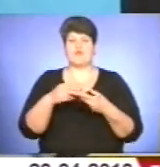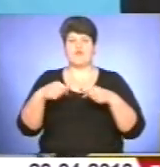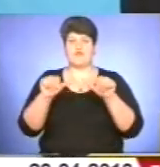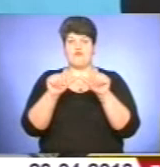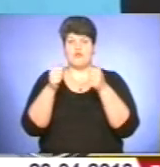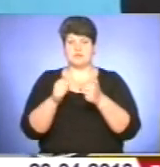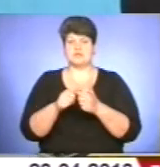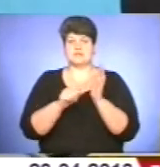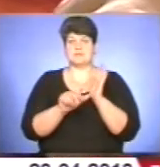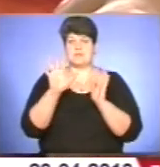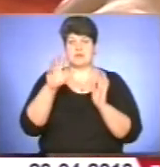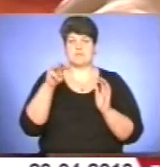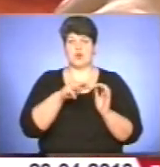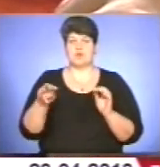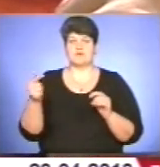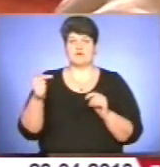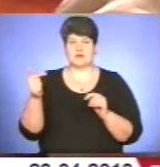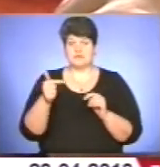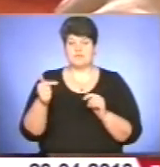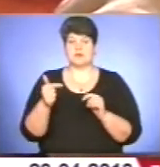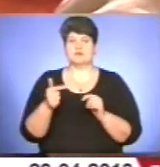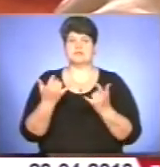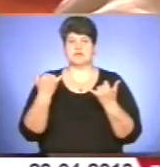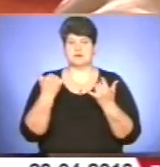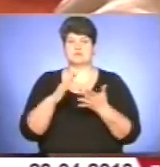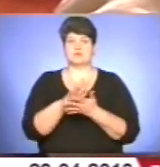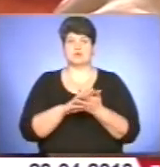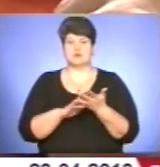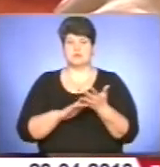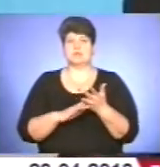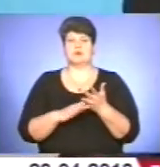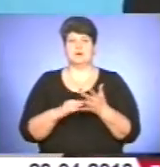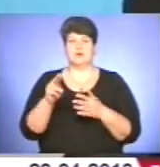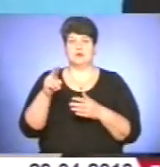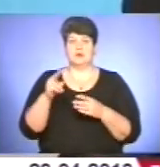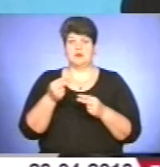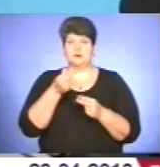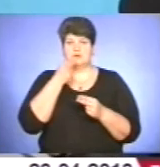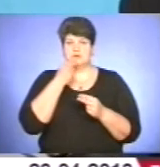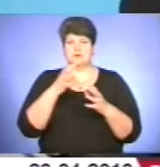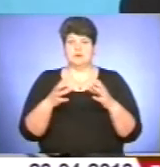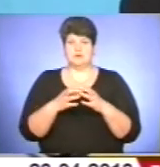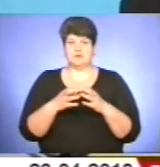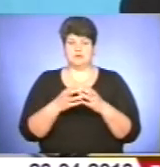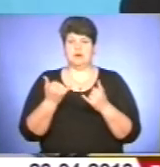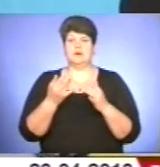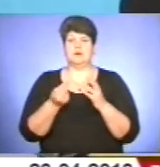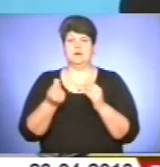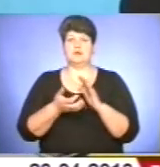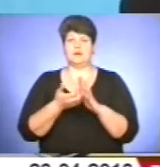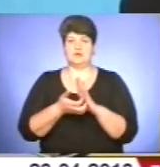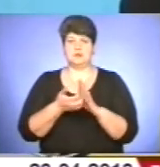гривень. Зараз триває укладення контрактів із продовольчою зерновою компанією. Зараз ці кошти, яких ще не вистачає